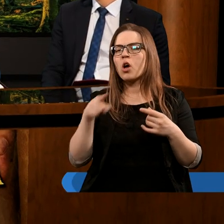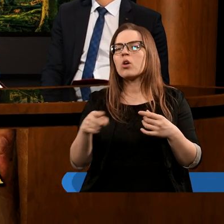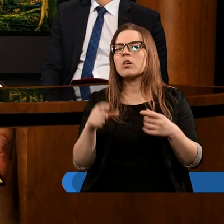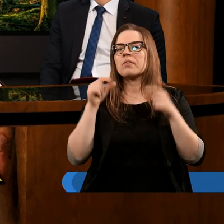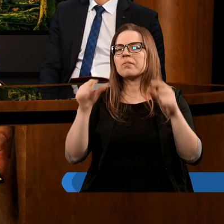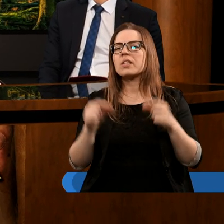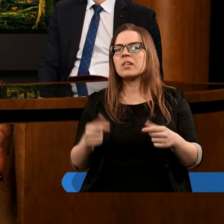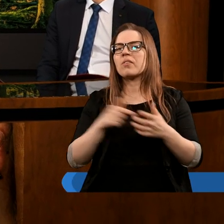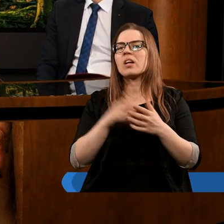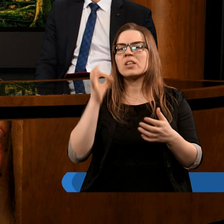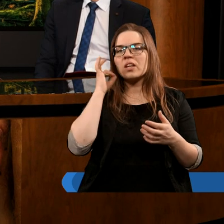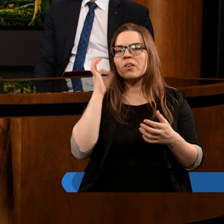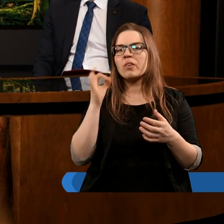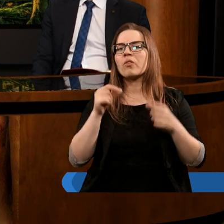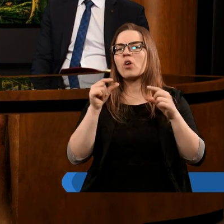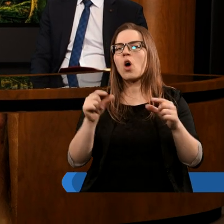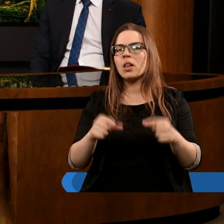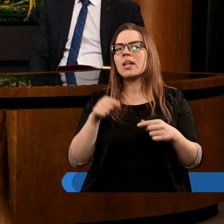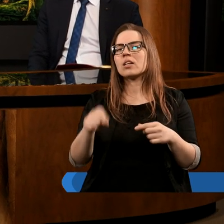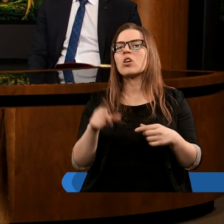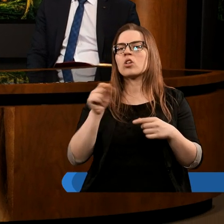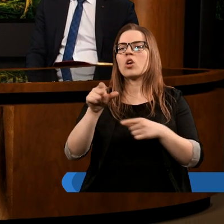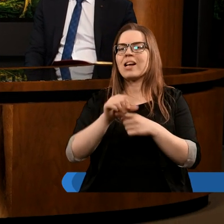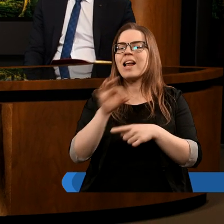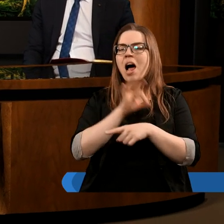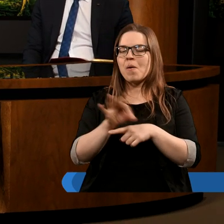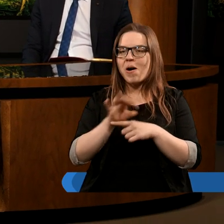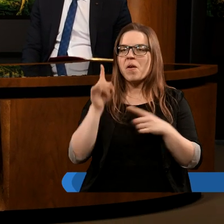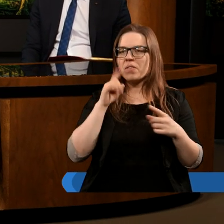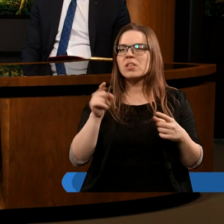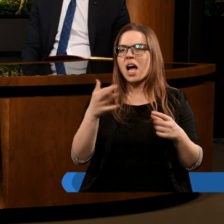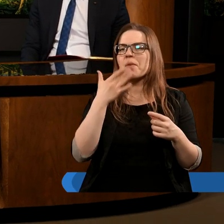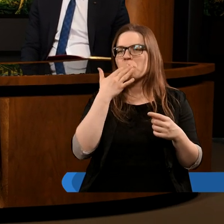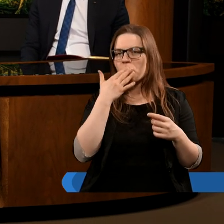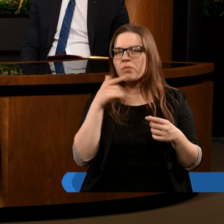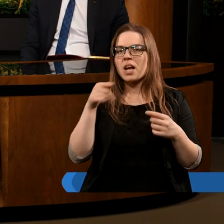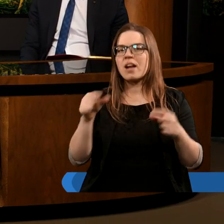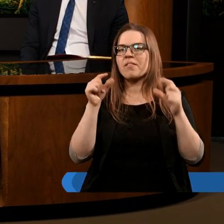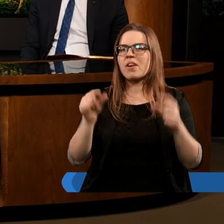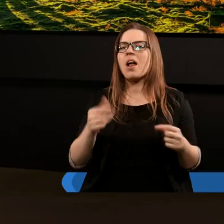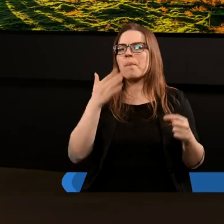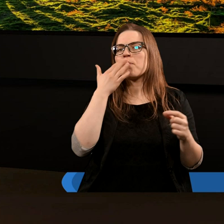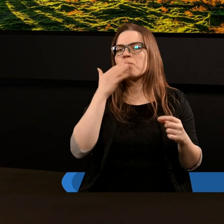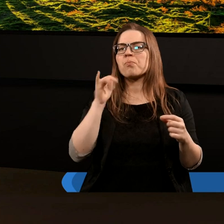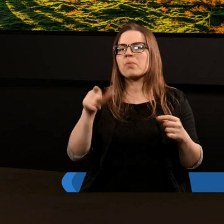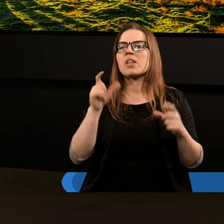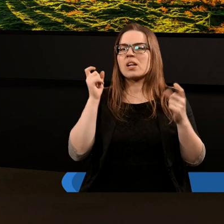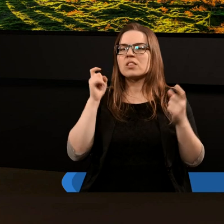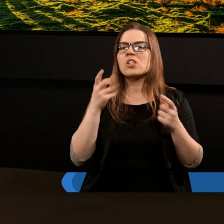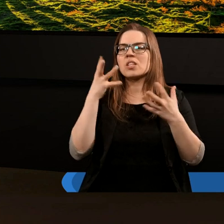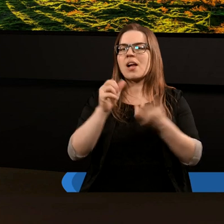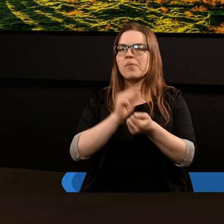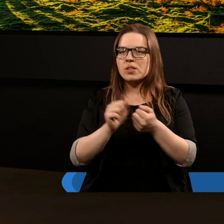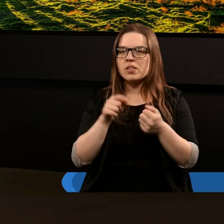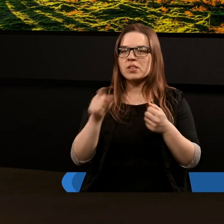o tym w fragmencie odnośnie niewiasty w kontekście tego, że ona jest prześladowana, ale tak jak mówisz, ten fragment mówi nam o tym, że ilekroć szatan